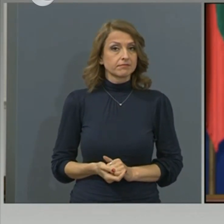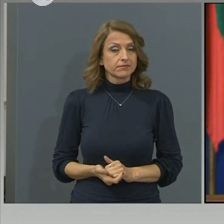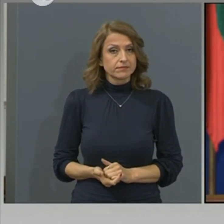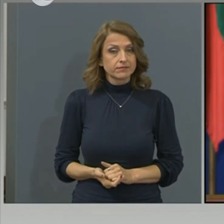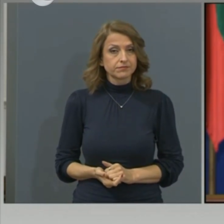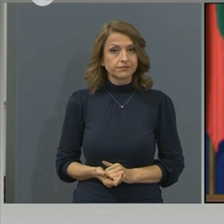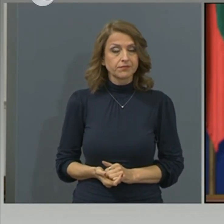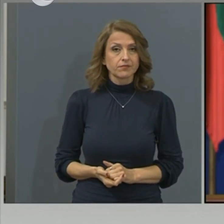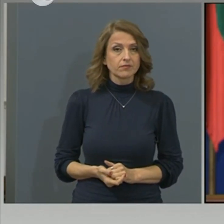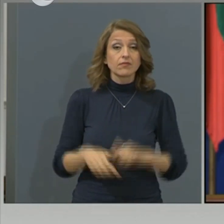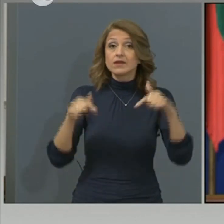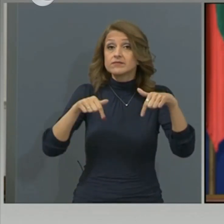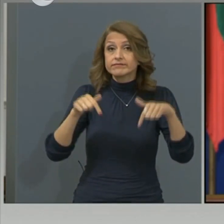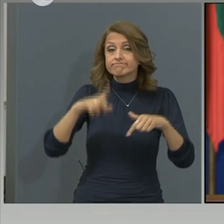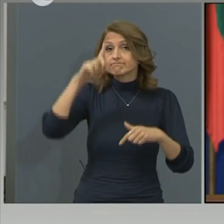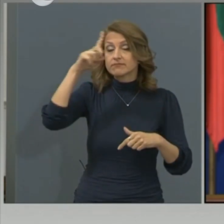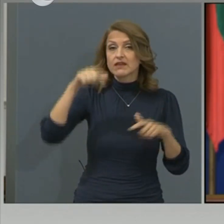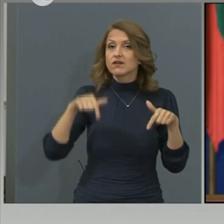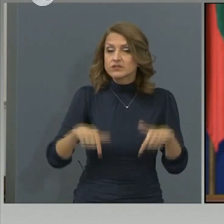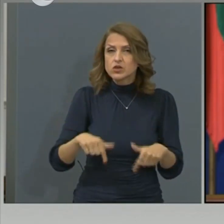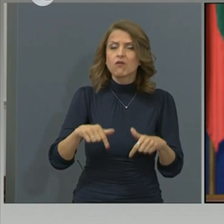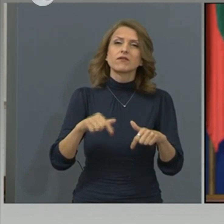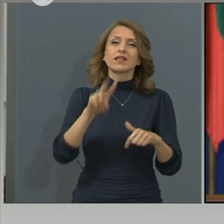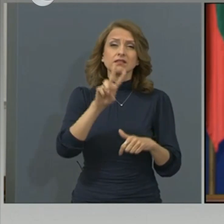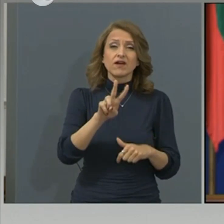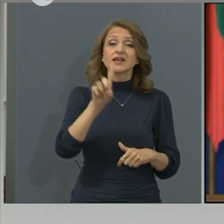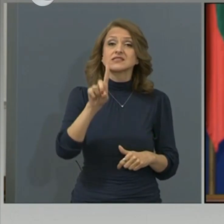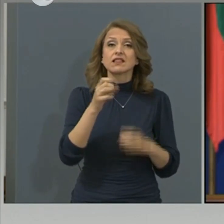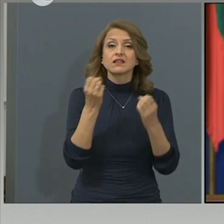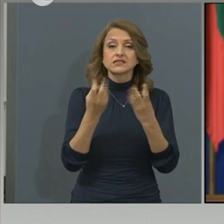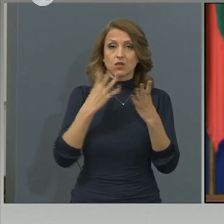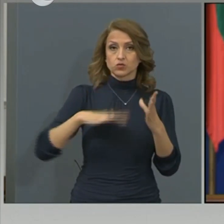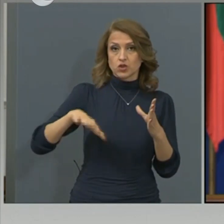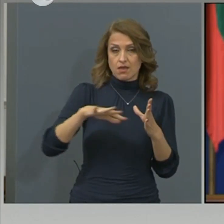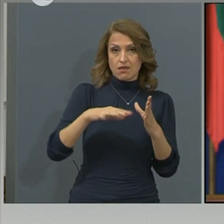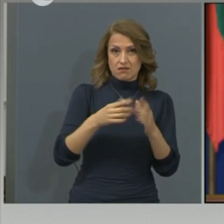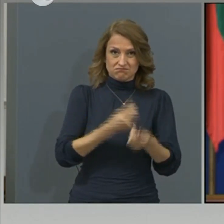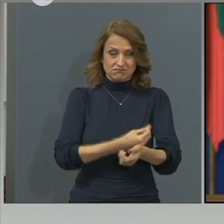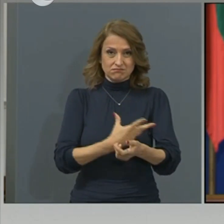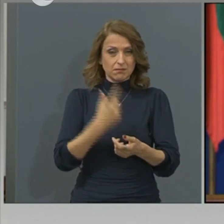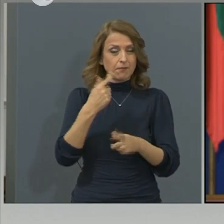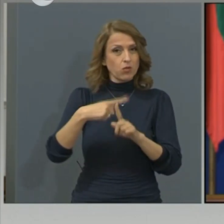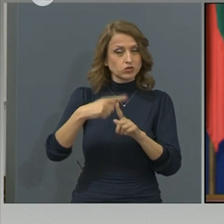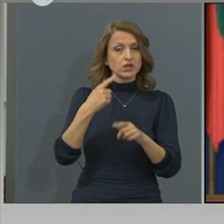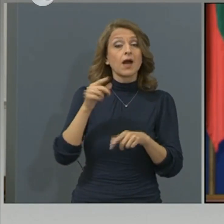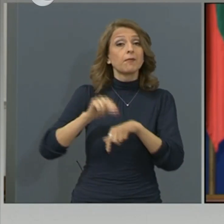В София са 21 случаите, в Пловдис са 2,